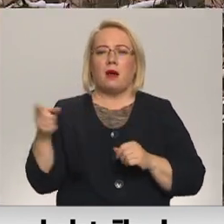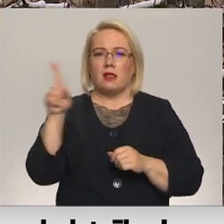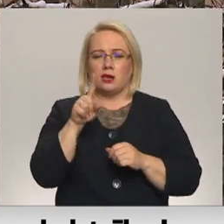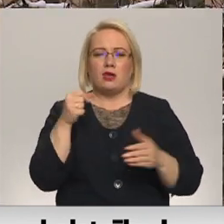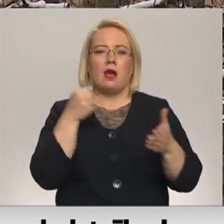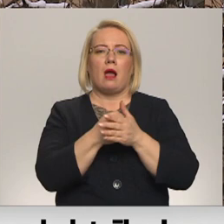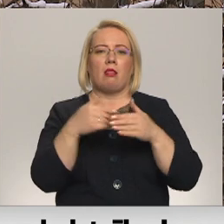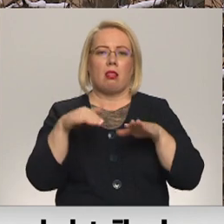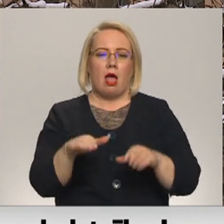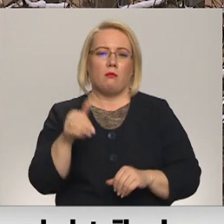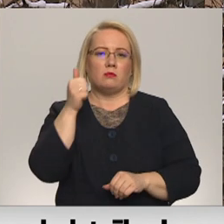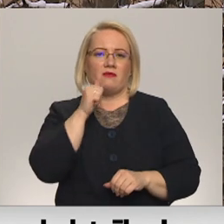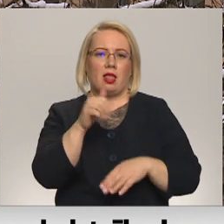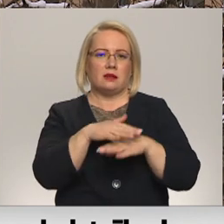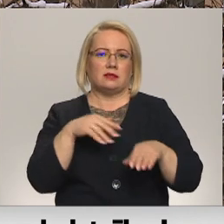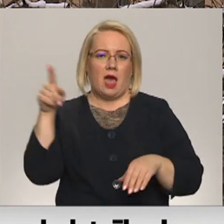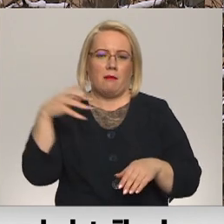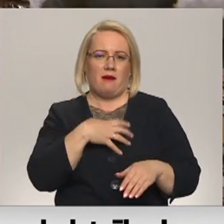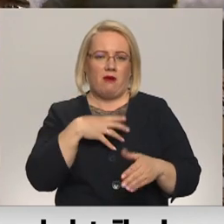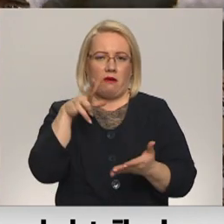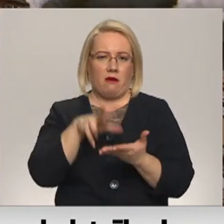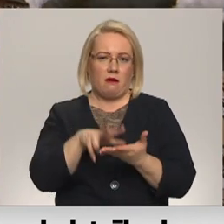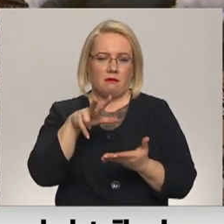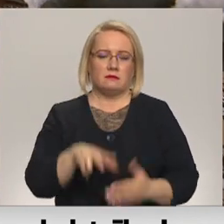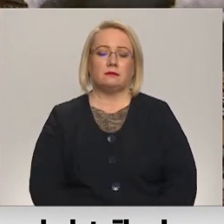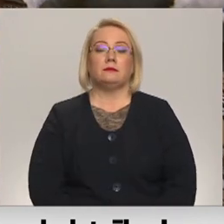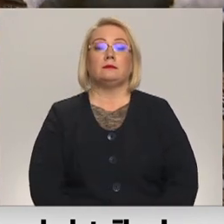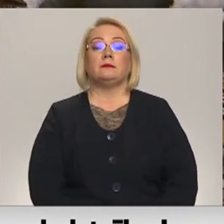vēl būs jāpieņem saimai. Mārs Klogivoža, Pīckas, Latvijas televīzija.